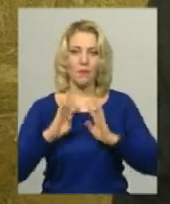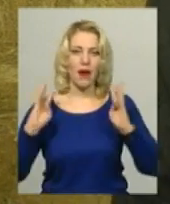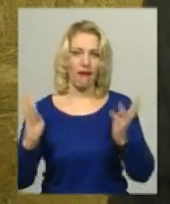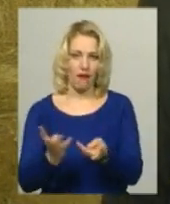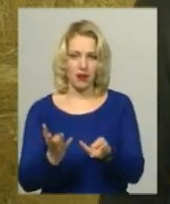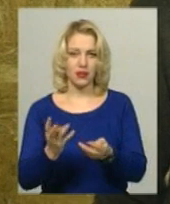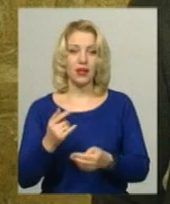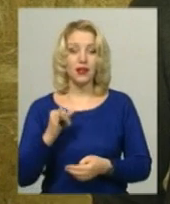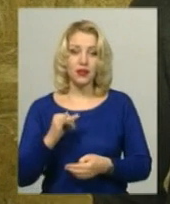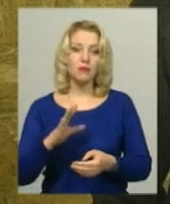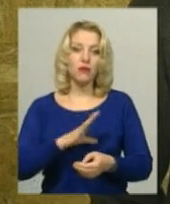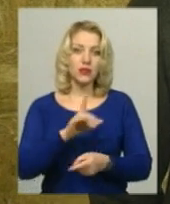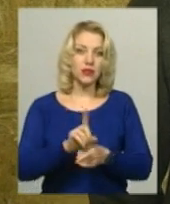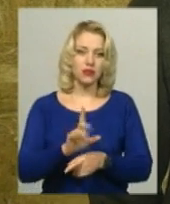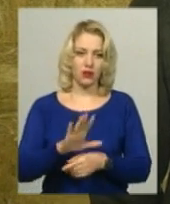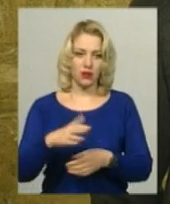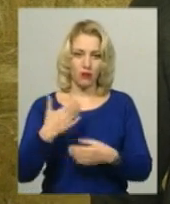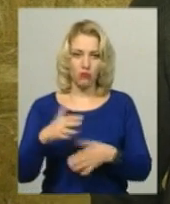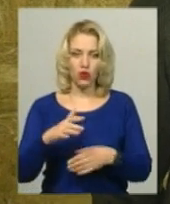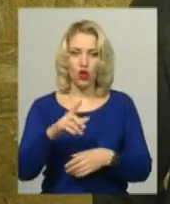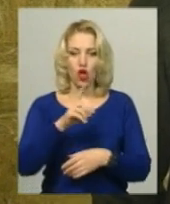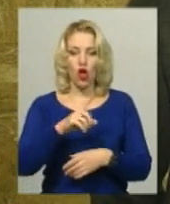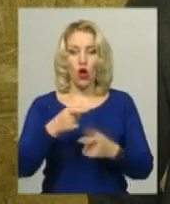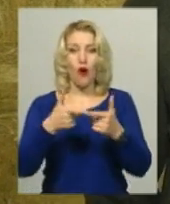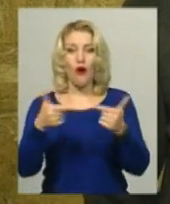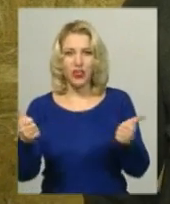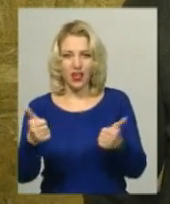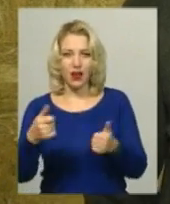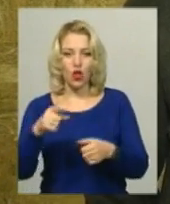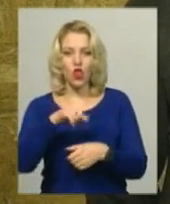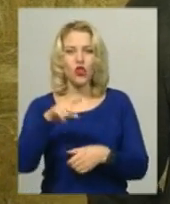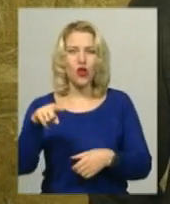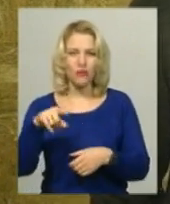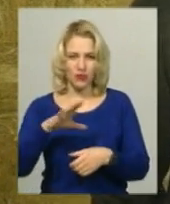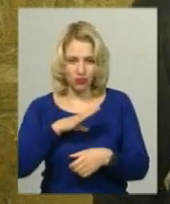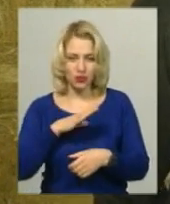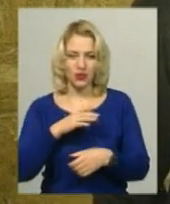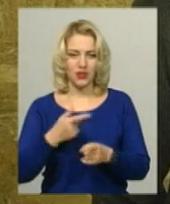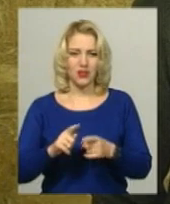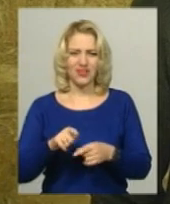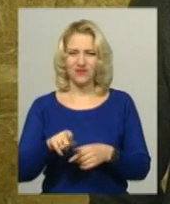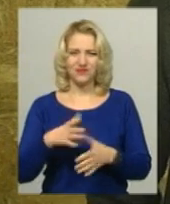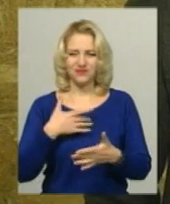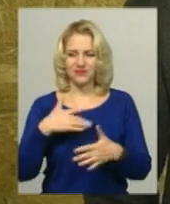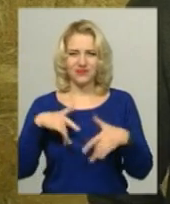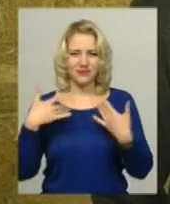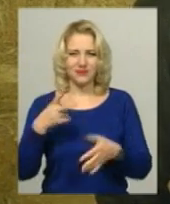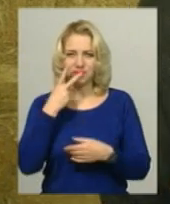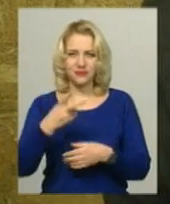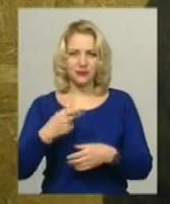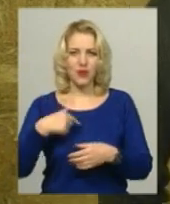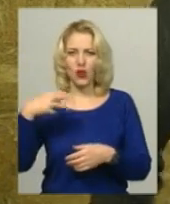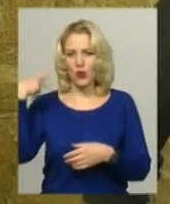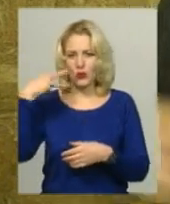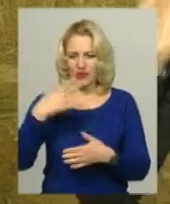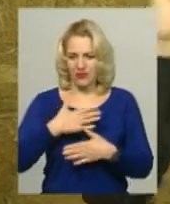Паркан. І бувало таке, що ми знімали просто номер в готелі, але цей номер настільки був, що не хотілося навіть душ приймати. ми просто